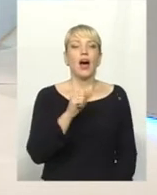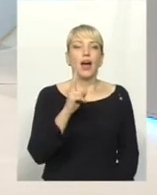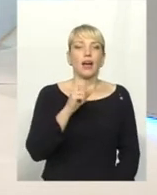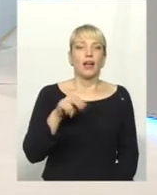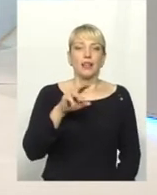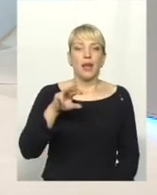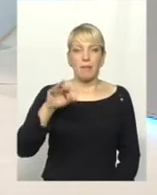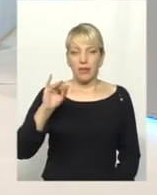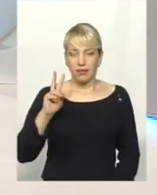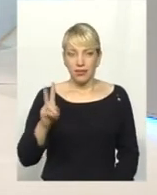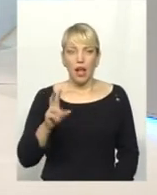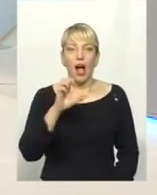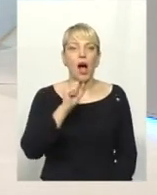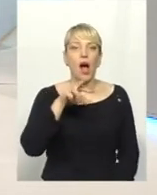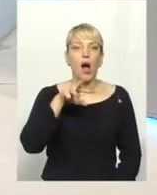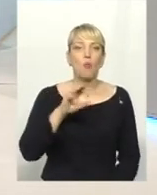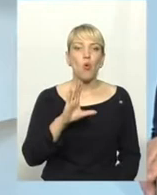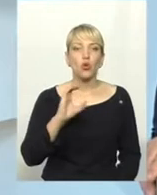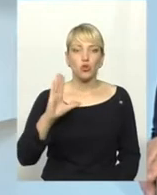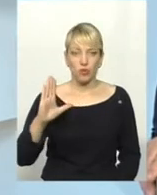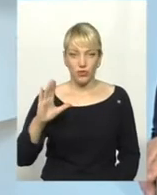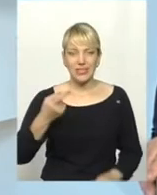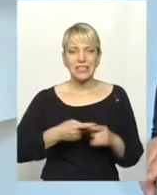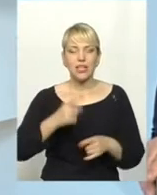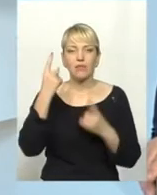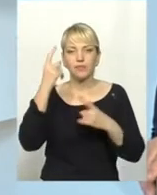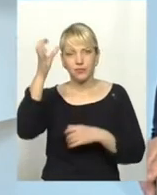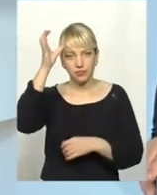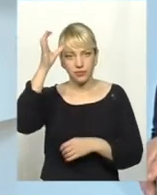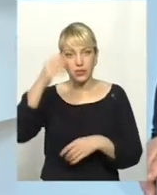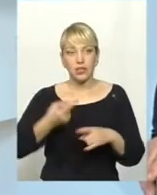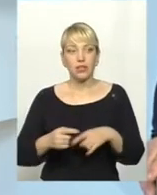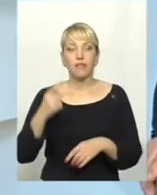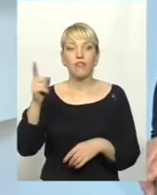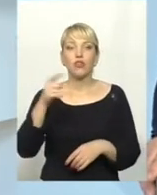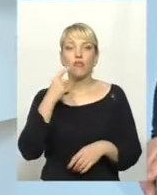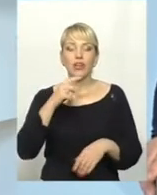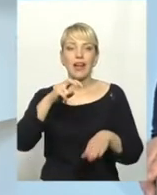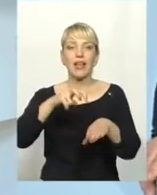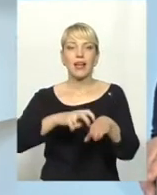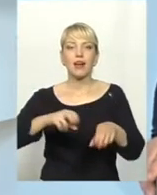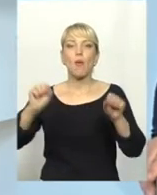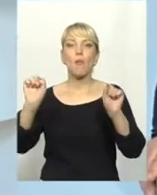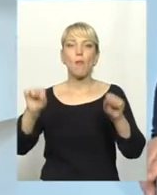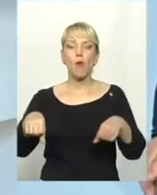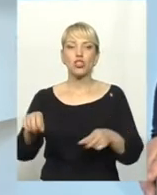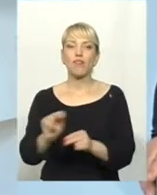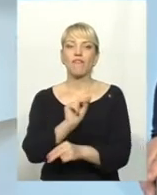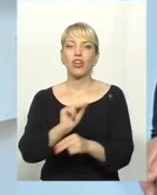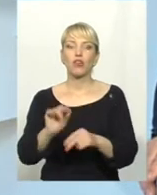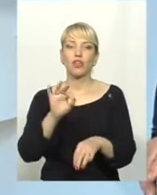український вчений, він говорив, що лікар може вилікувати